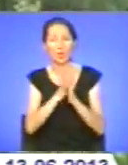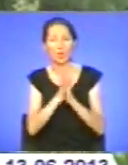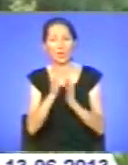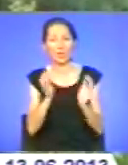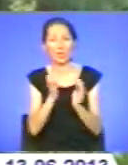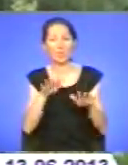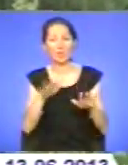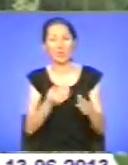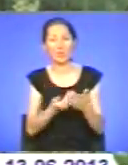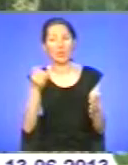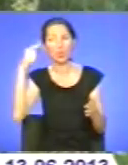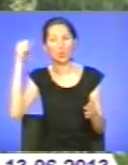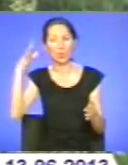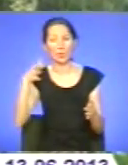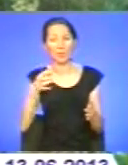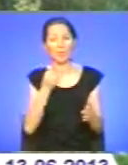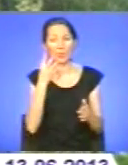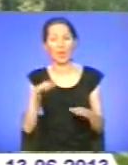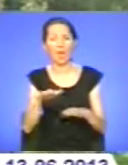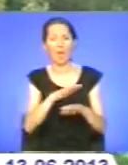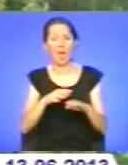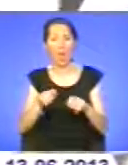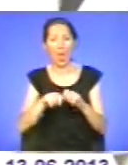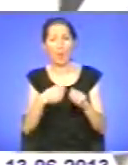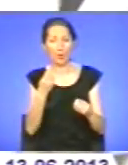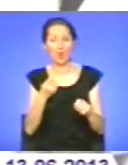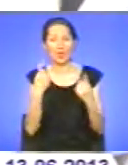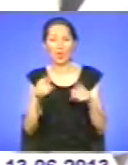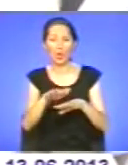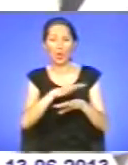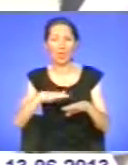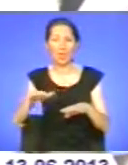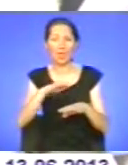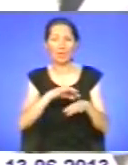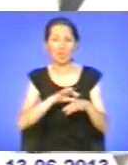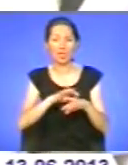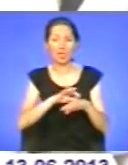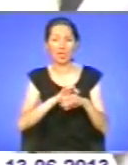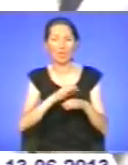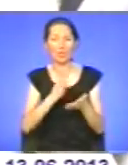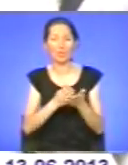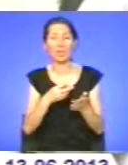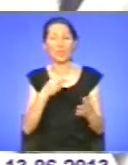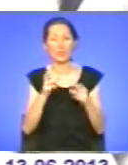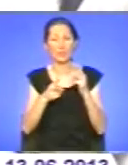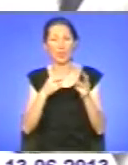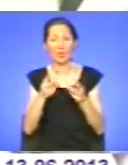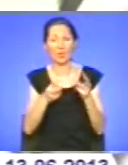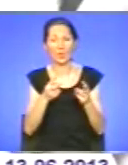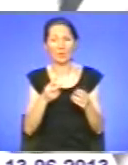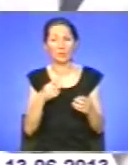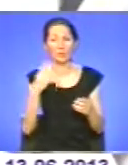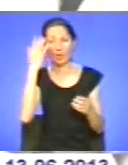ураженні великої ділянки можлива температура – нудота. Перше завдання – змити. Можна змастити